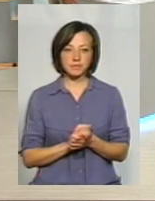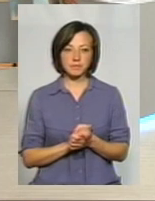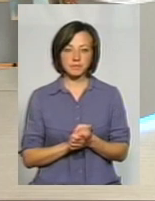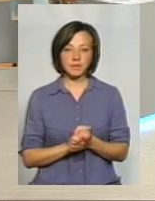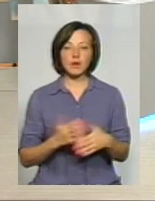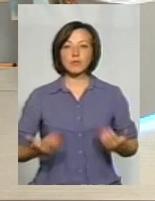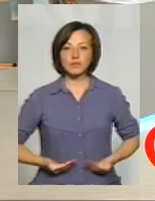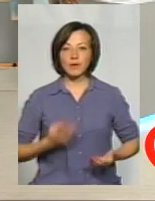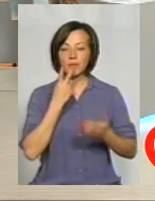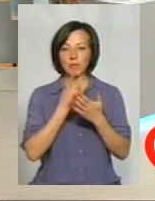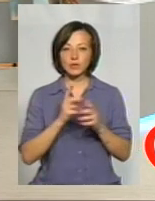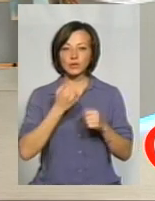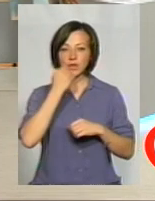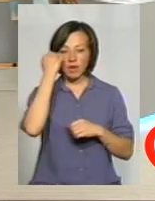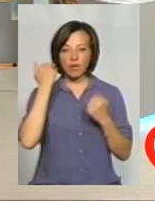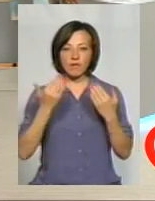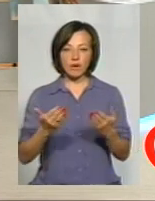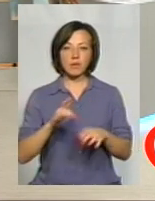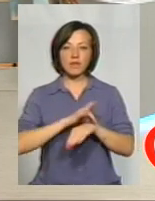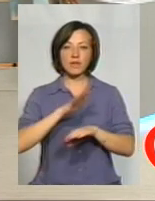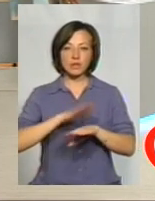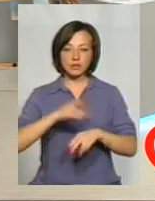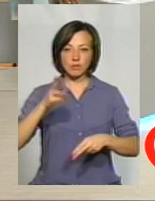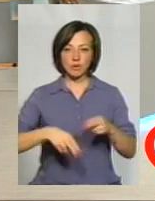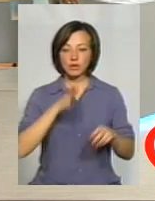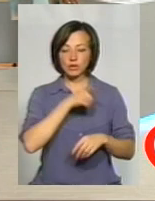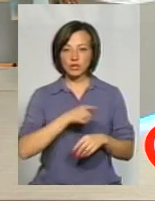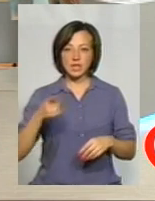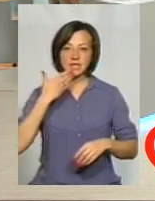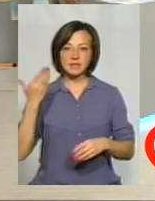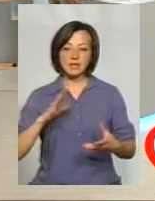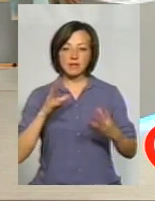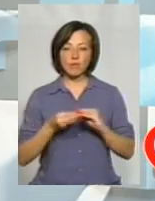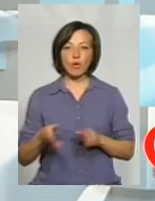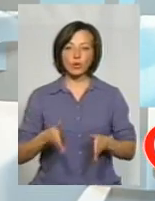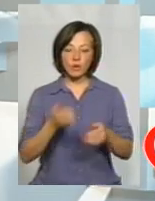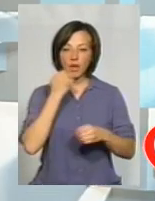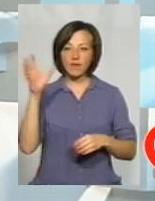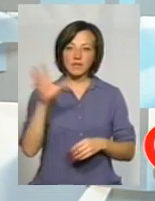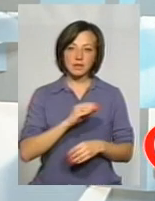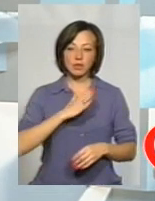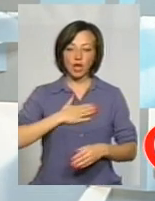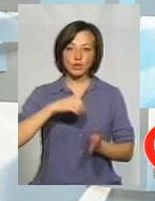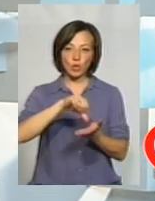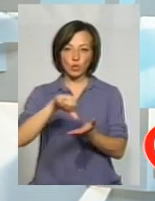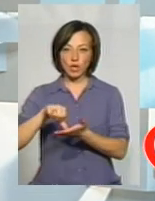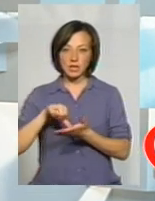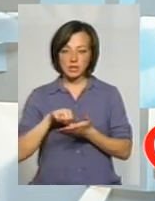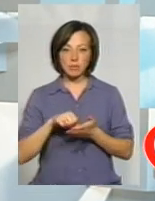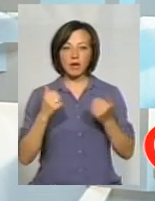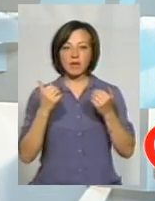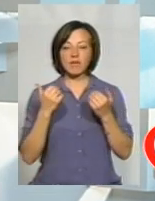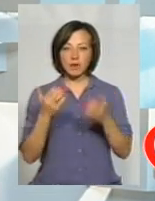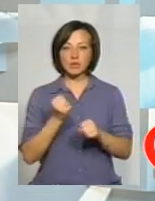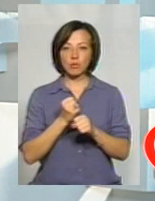Поживаємо, побачимо. Дуже дякую вам. Вичерпано час наших звітів про дороги. Дякую всім нашим учасникам. Вам